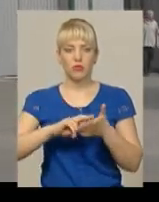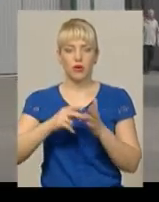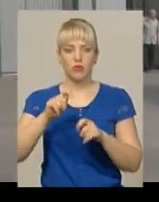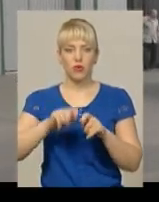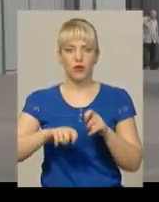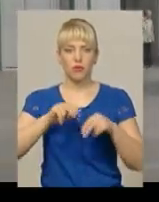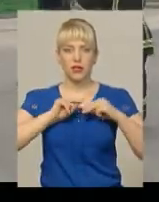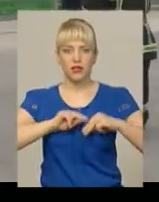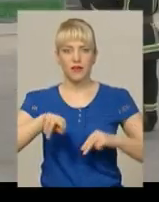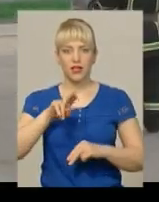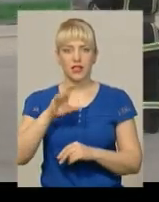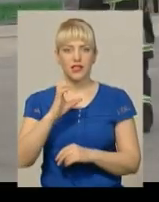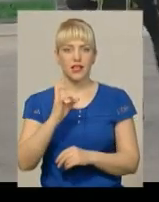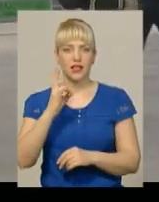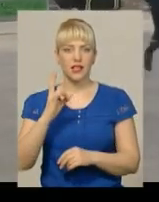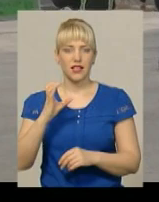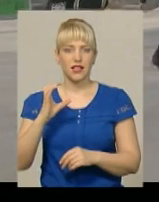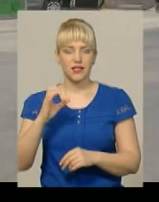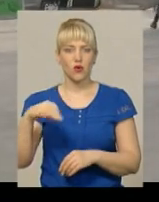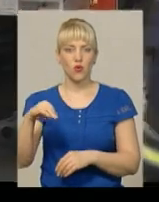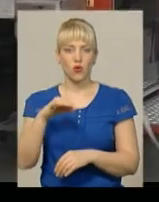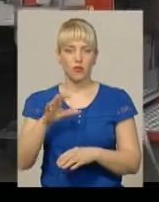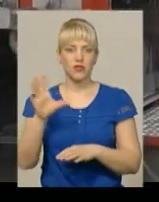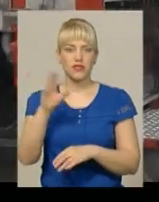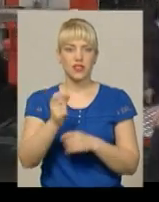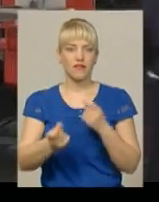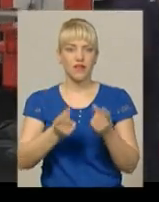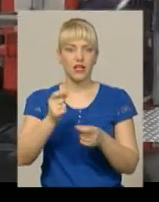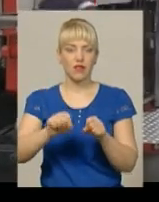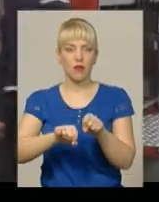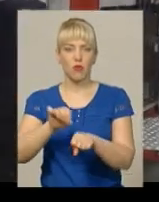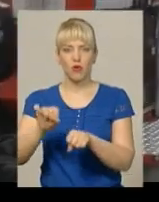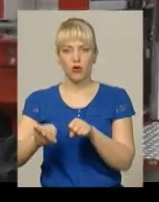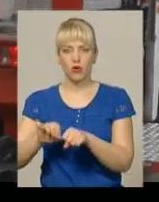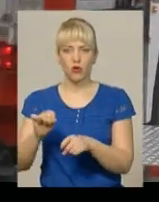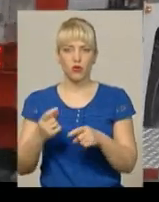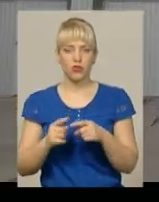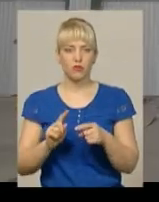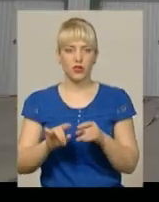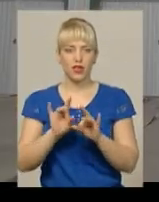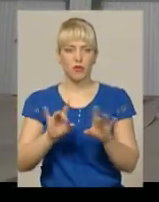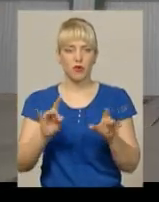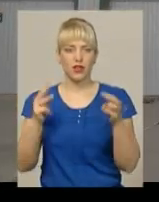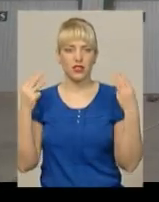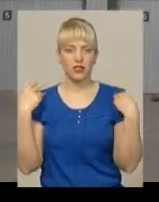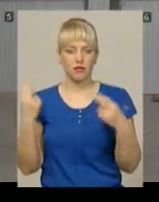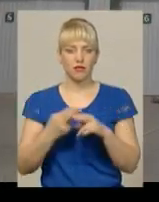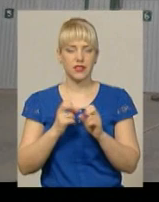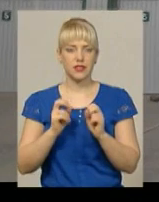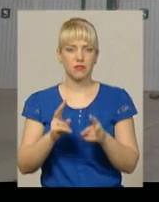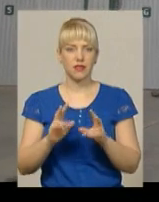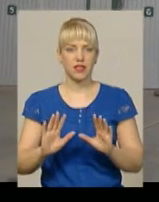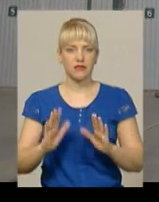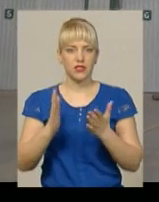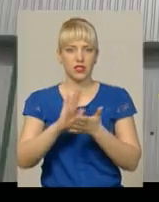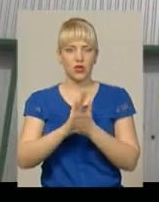ДСНС області. У всіх були виявлені порушення. Про це повідомив начальник відділу пожежної безпеки управління запобігання надзвичайним ситуаціям,